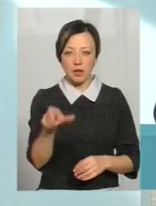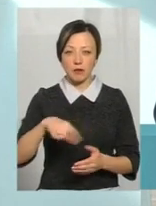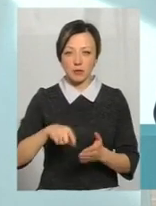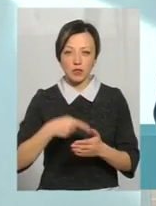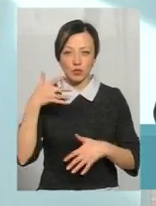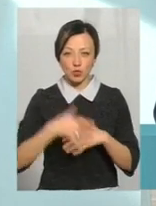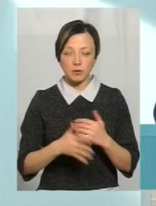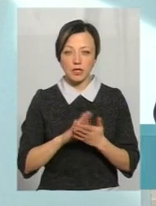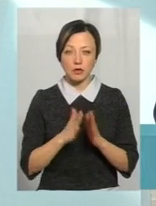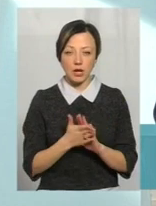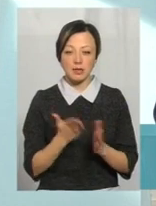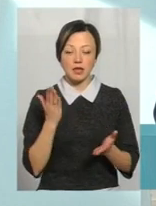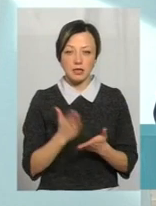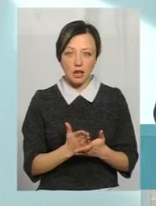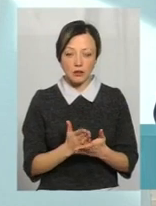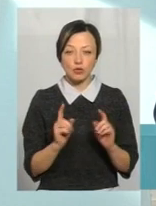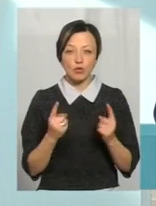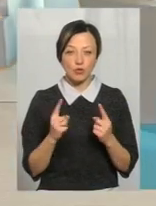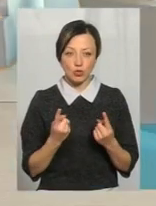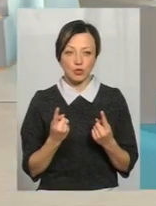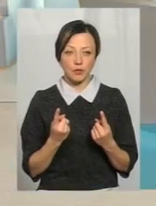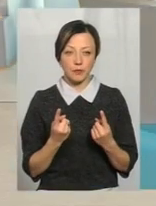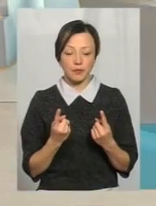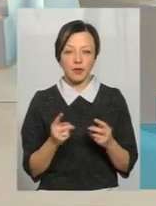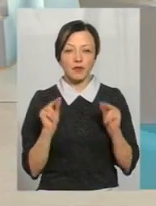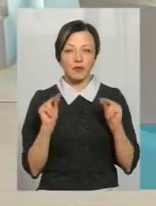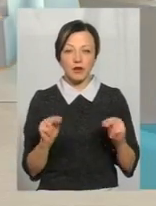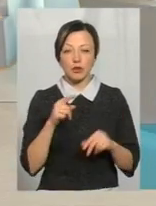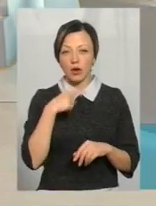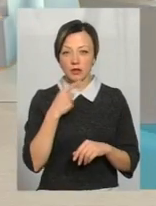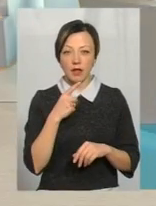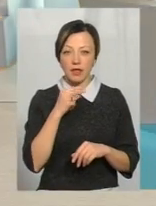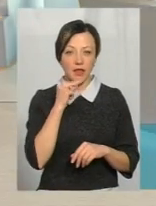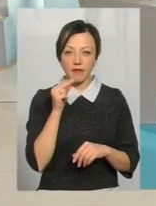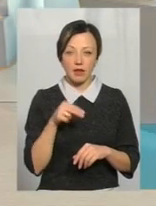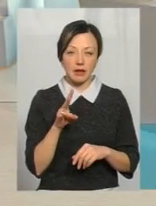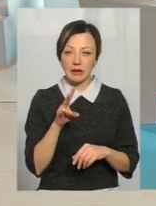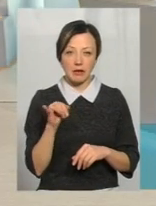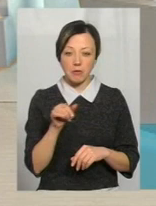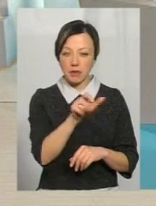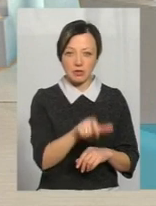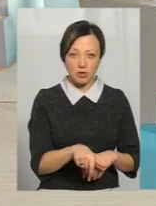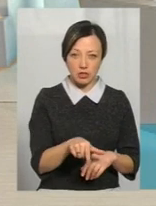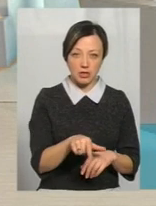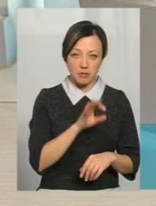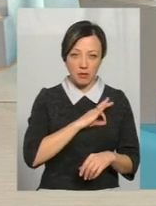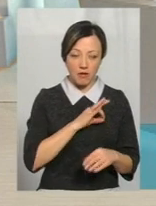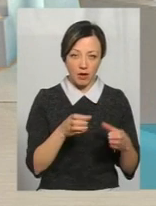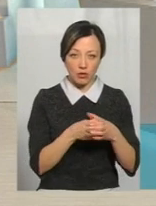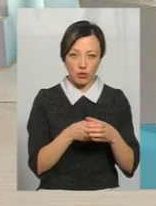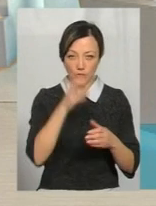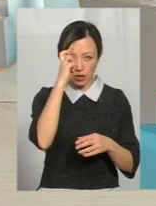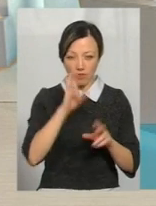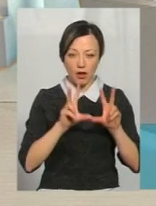зрозуміти ту ситуацію, яка склалася, тому що, відверто кажучи, невинен не пасажир пільгової категорії, якому